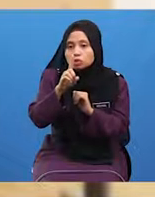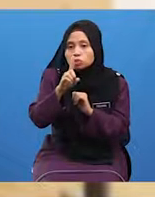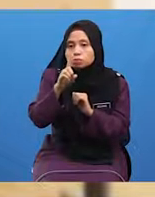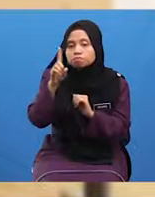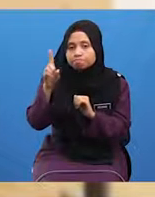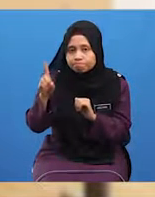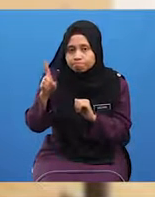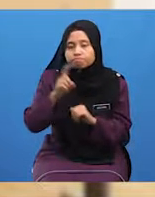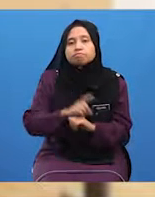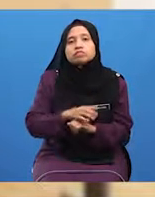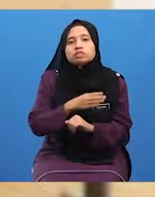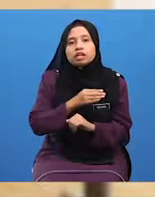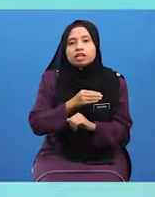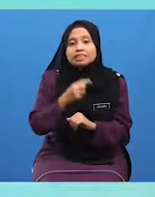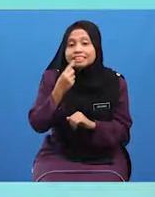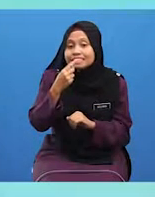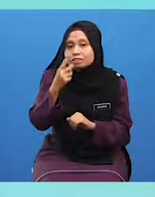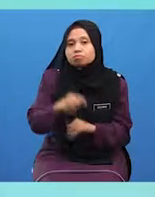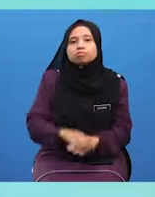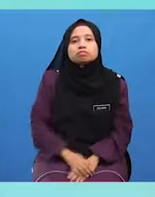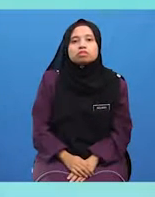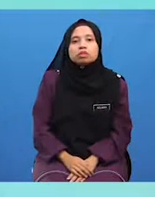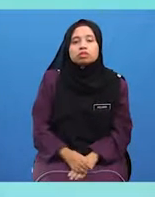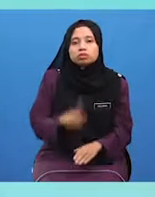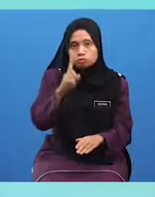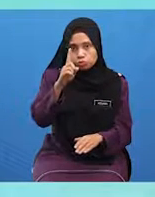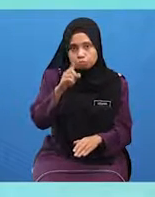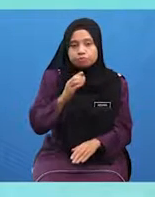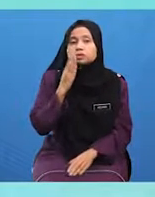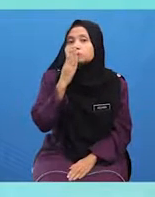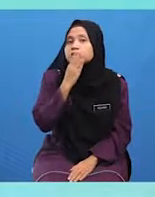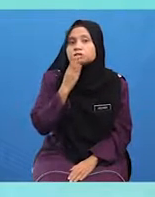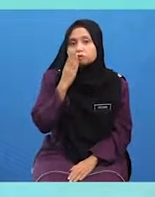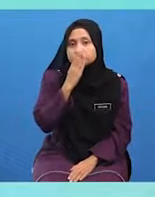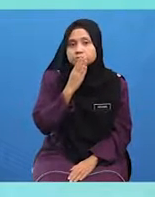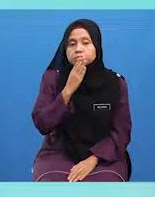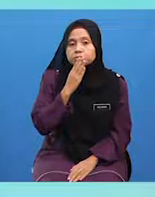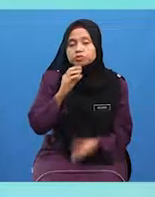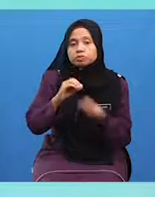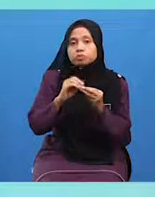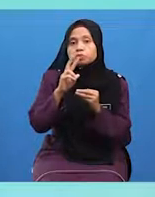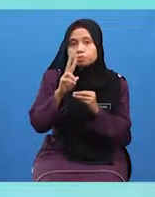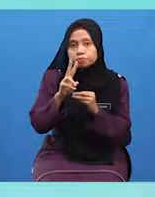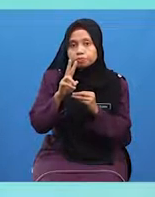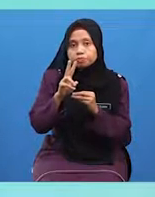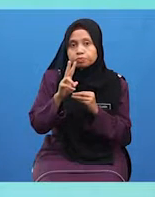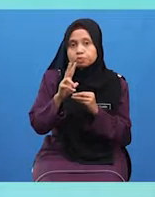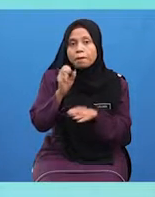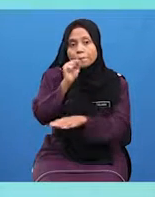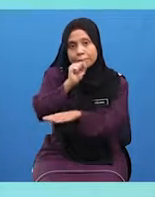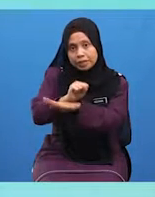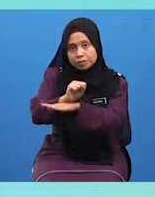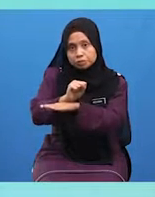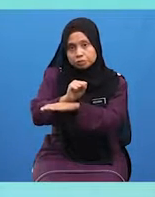persatu dan sebut Satu, tisu Dua, batu